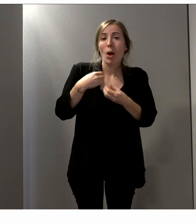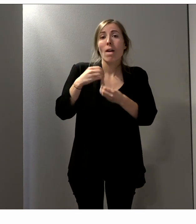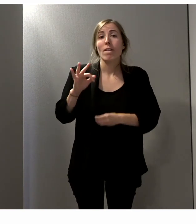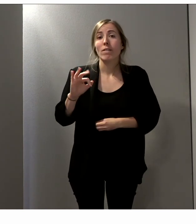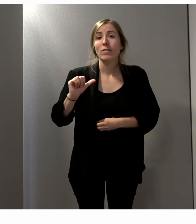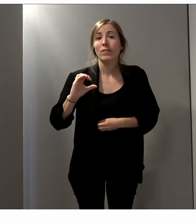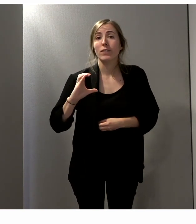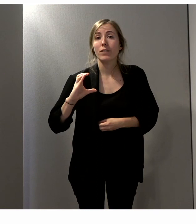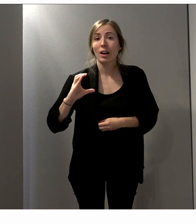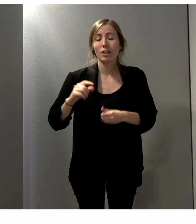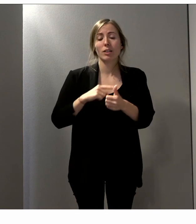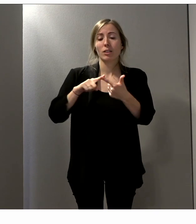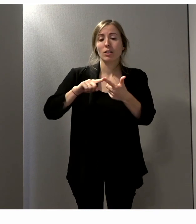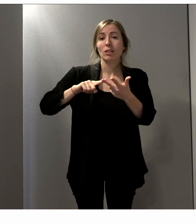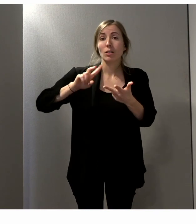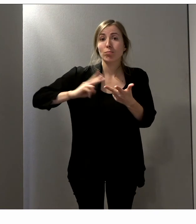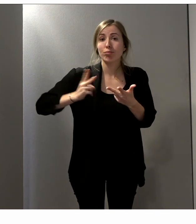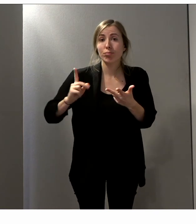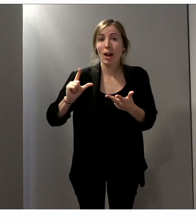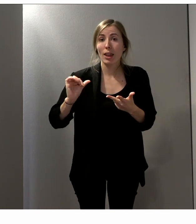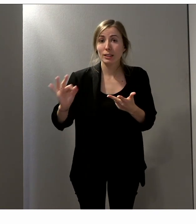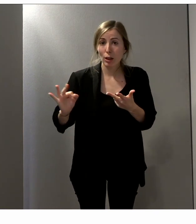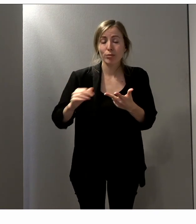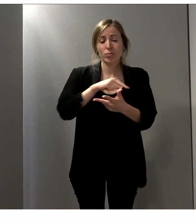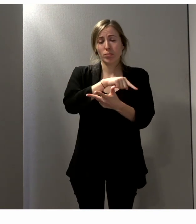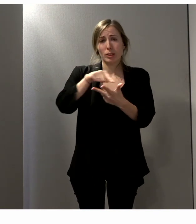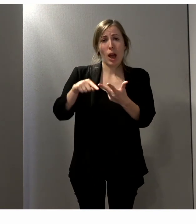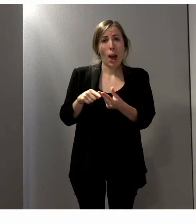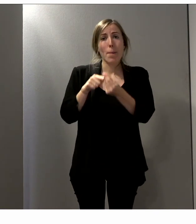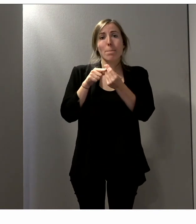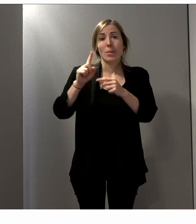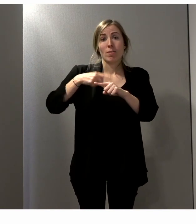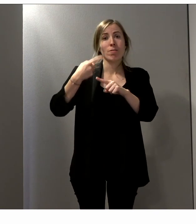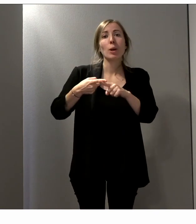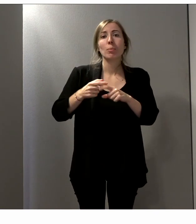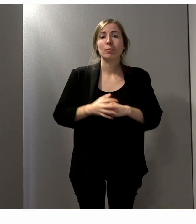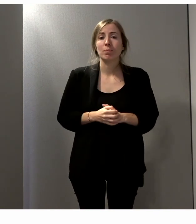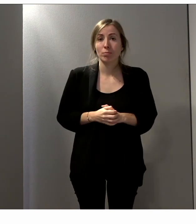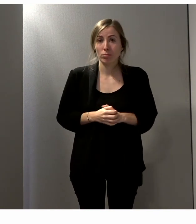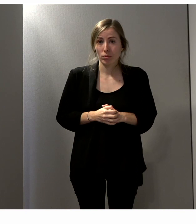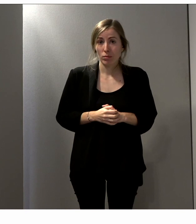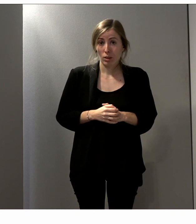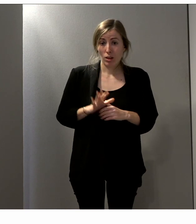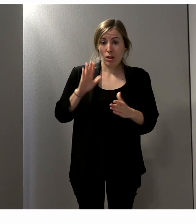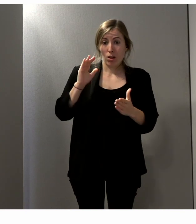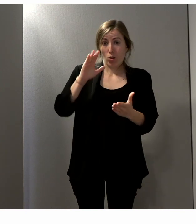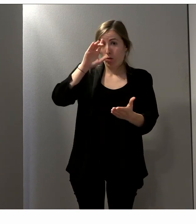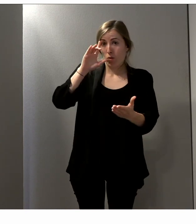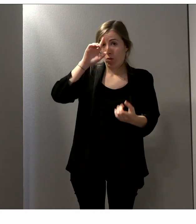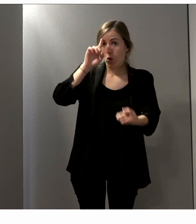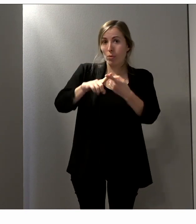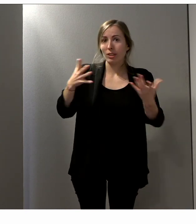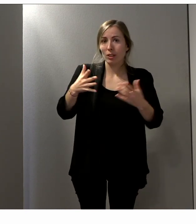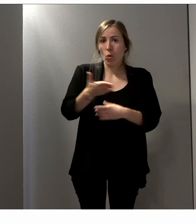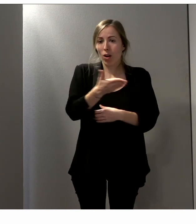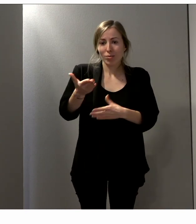qui est aussi traduit en LSF. Et donc, l'idée, c'était vraiment de leur dire, vous allez, pour la première fois peut-être de